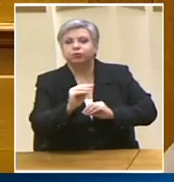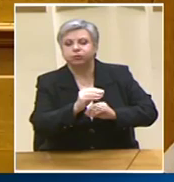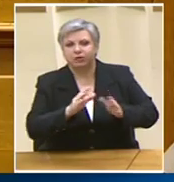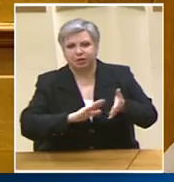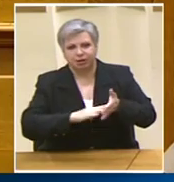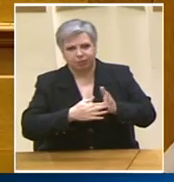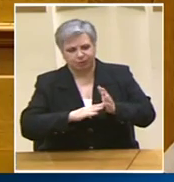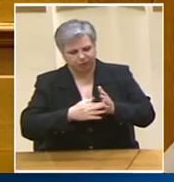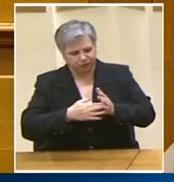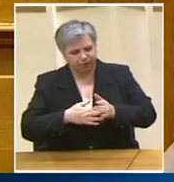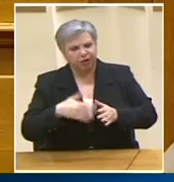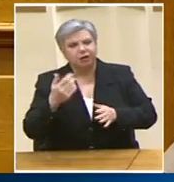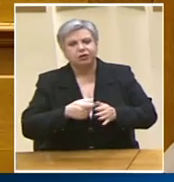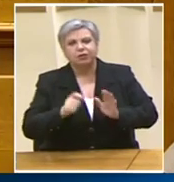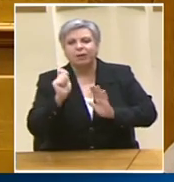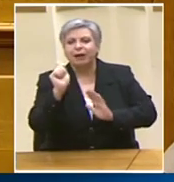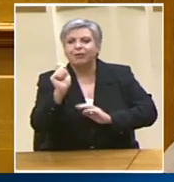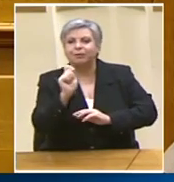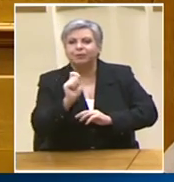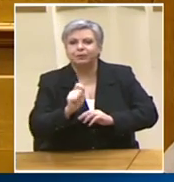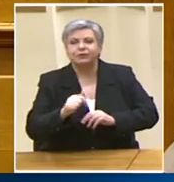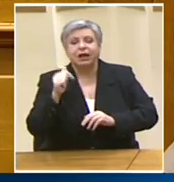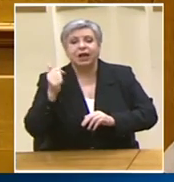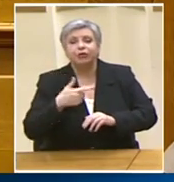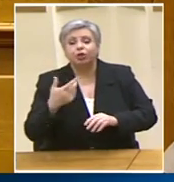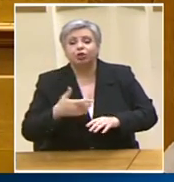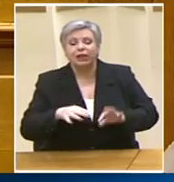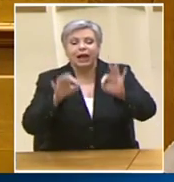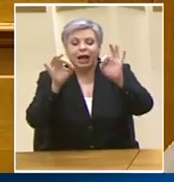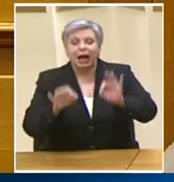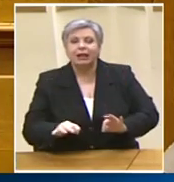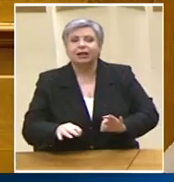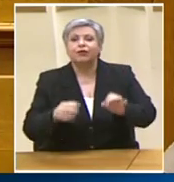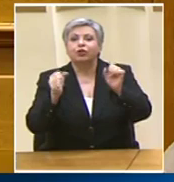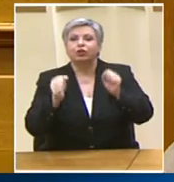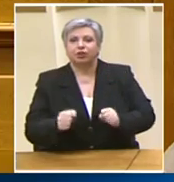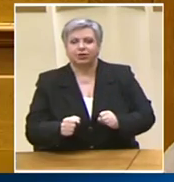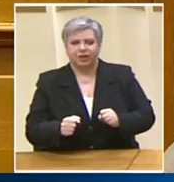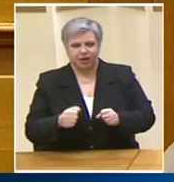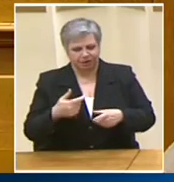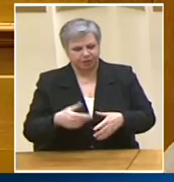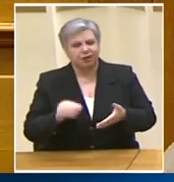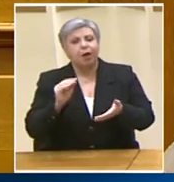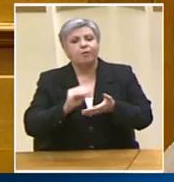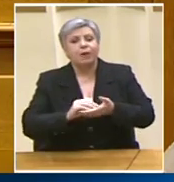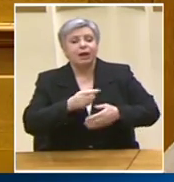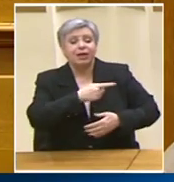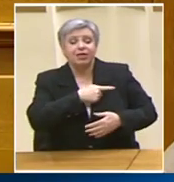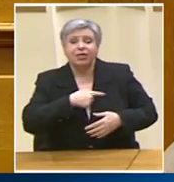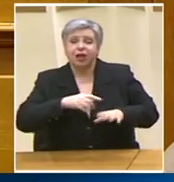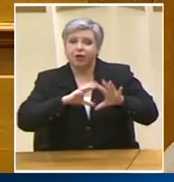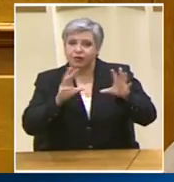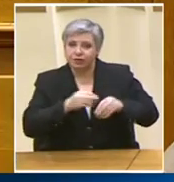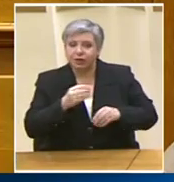οργανογραμμάτων και περιγραμμάτων θέσεων εργασίας αξιοκρατικές επιλογές γενικών διευθυντών και